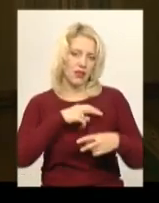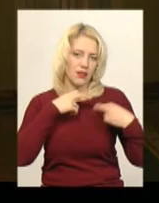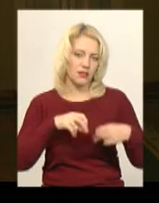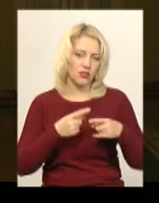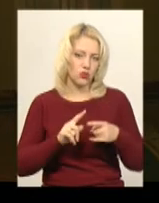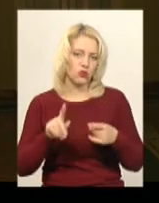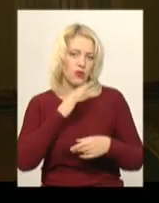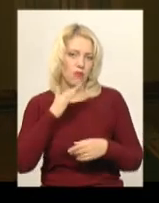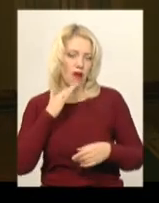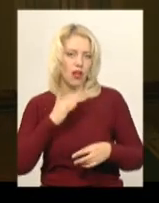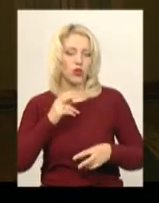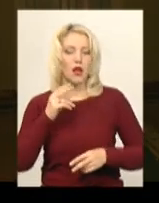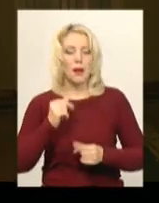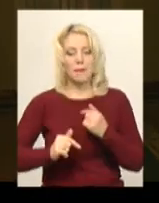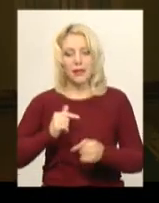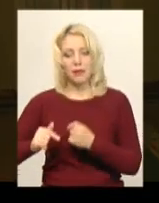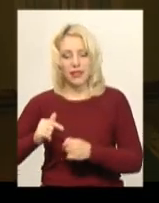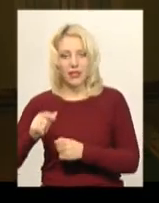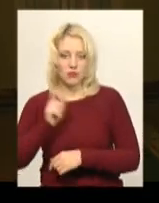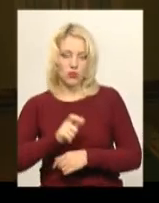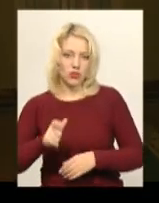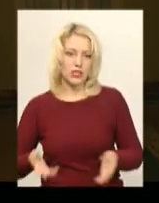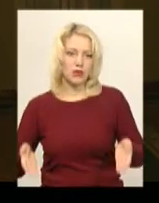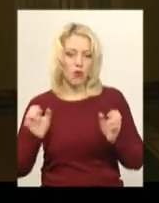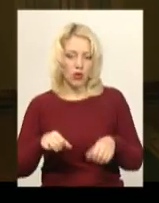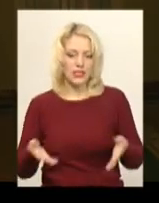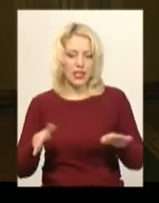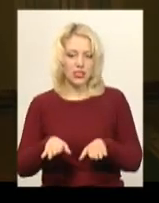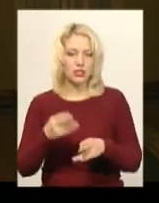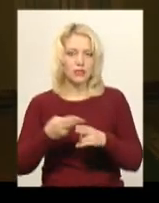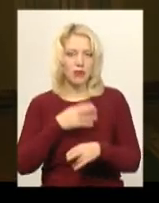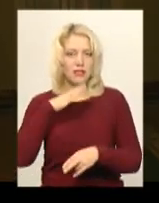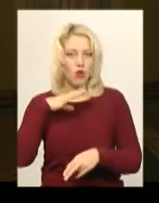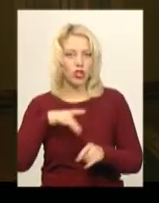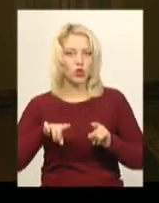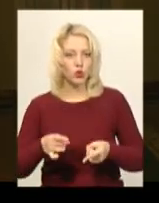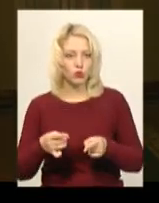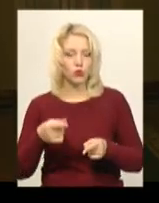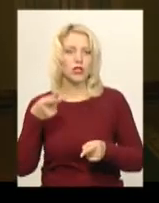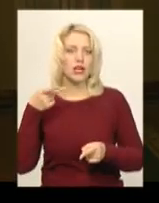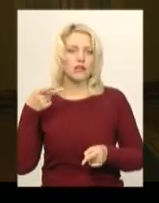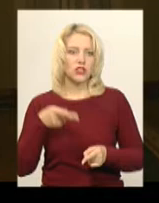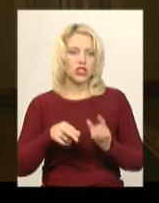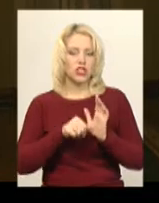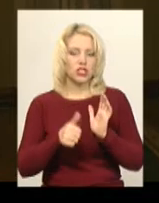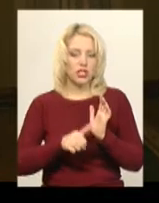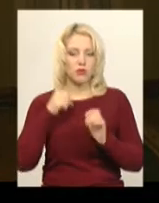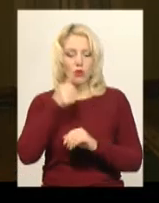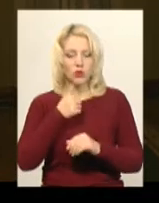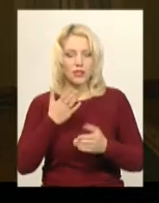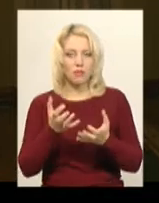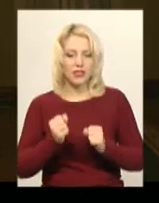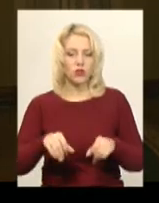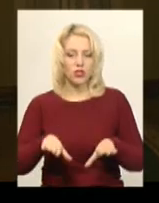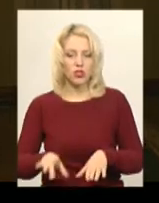і мешканців, які там проживають дома на районі, могли залишитися без води. Тому в 2018 році прийнято рішення про